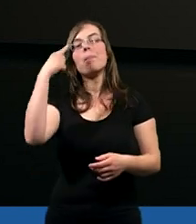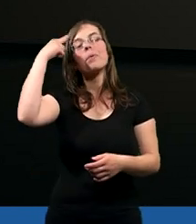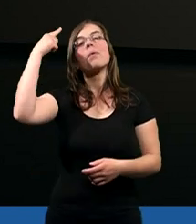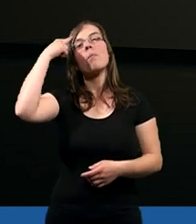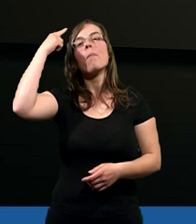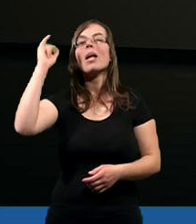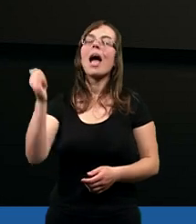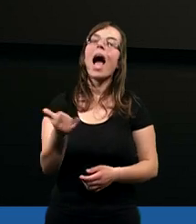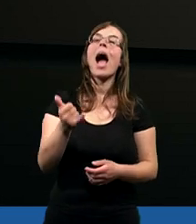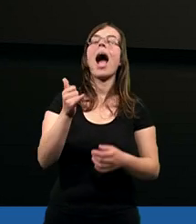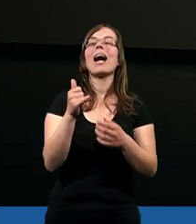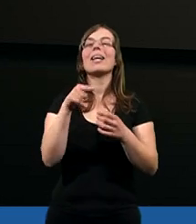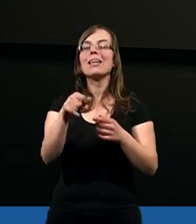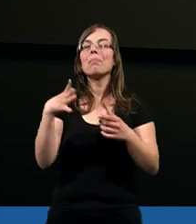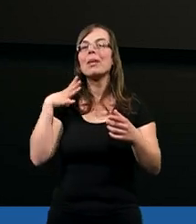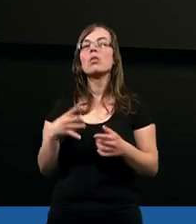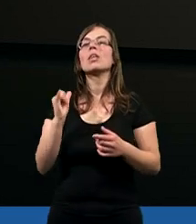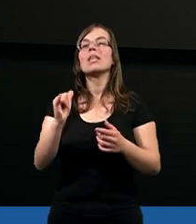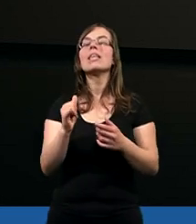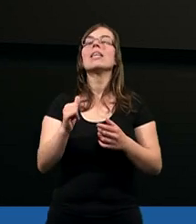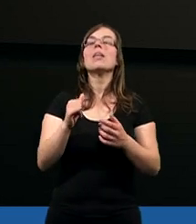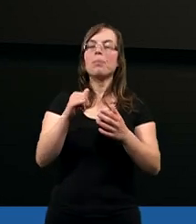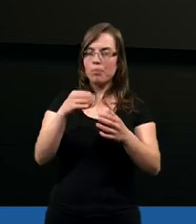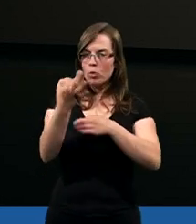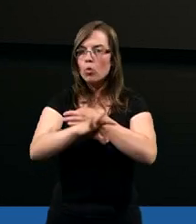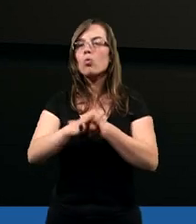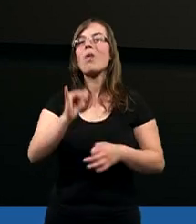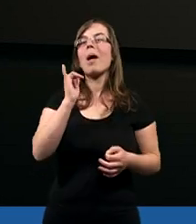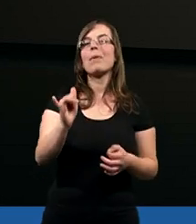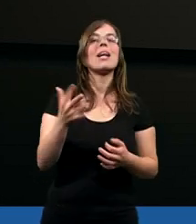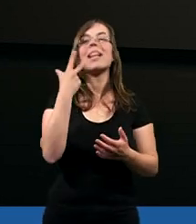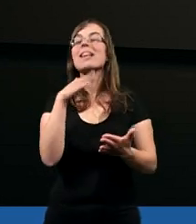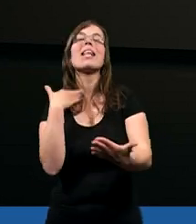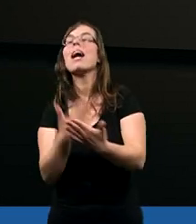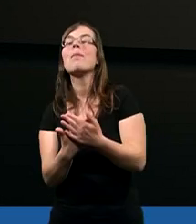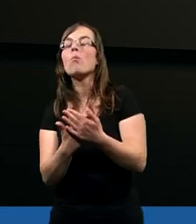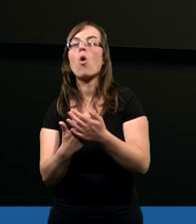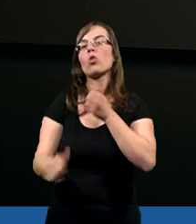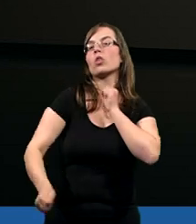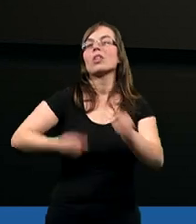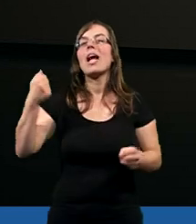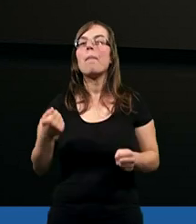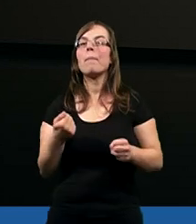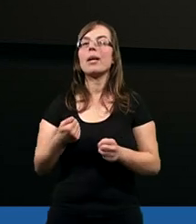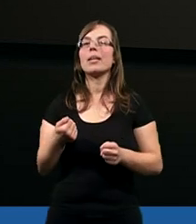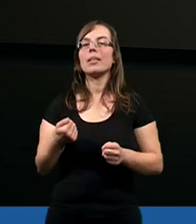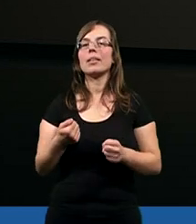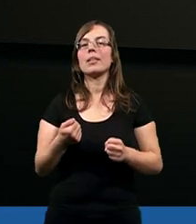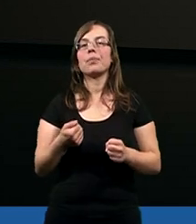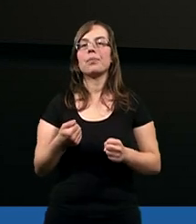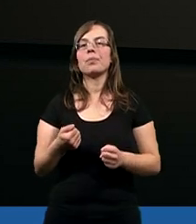przypominamy i akcentujemy, że studiujemy je nie po to tylko, aby